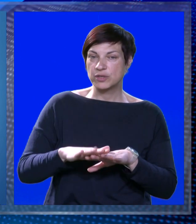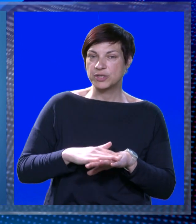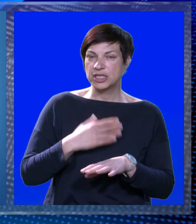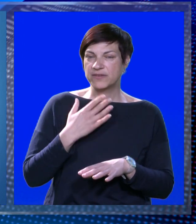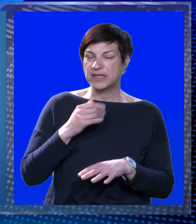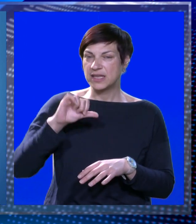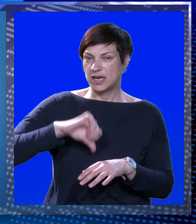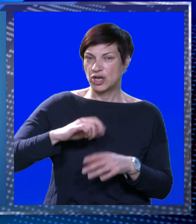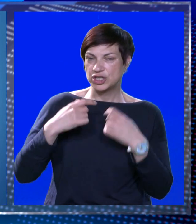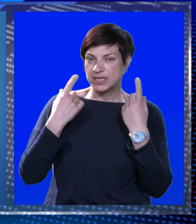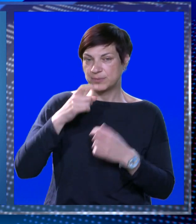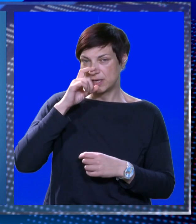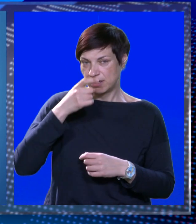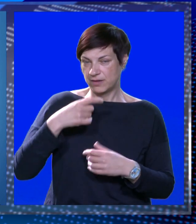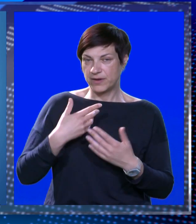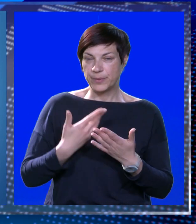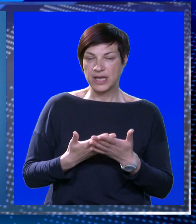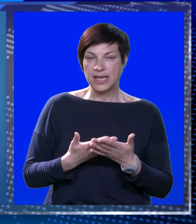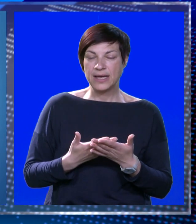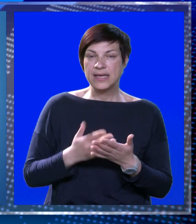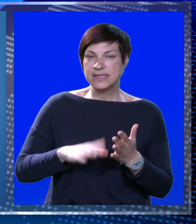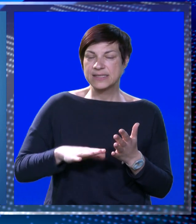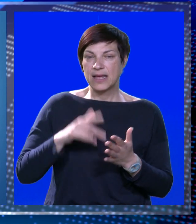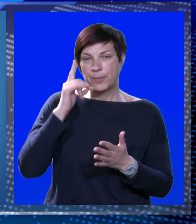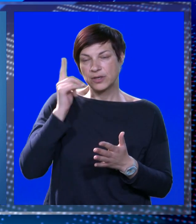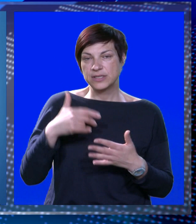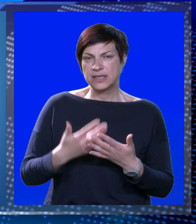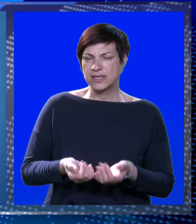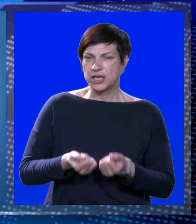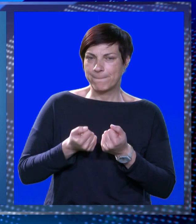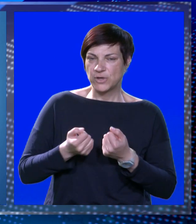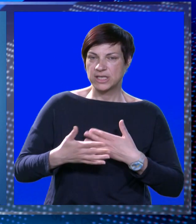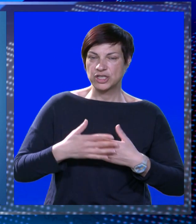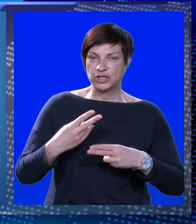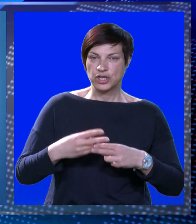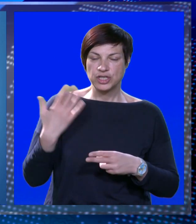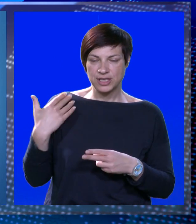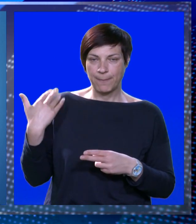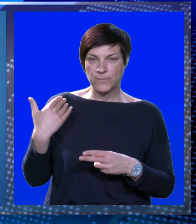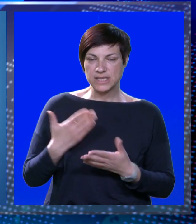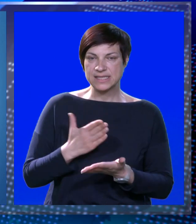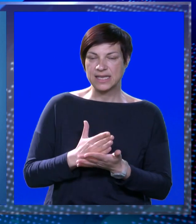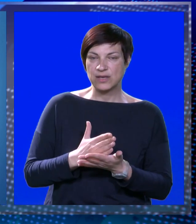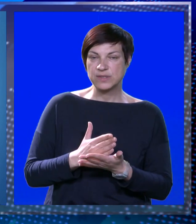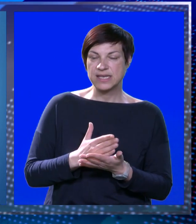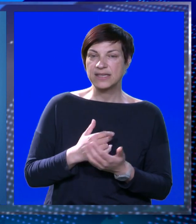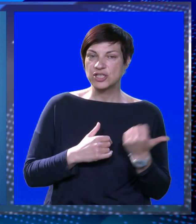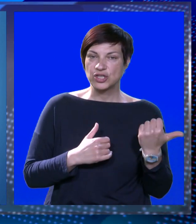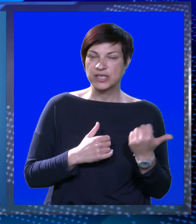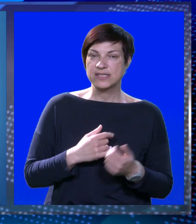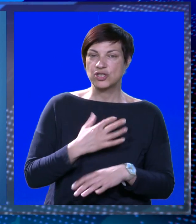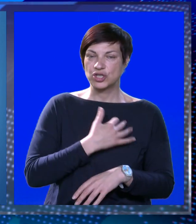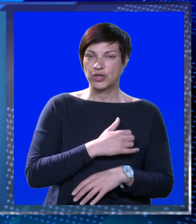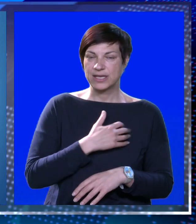očekivati loše raspoloženje glavobolja i slava koncentracija kao i teže poteškoće kod kroničnih bolesnika u središnjoj i